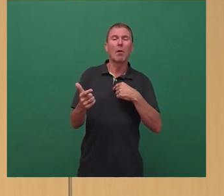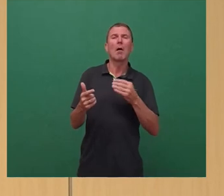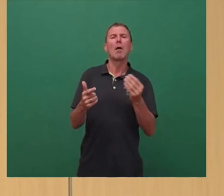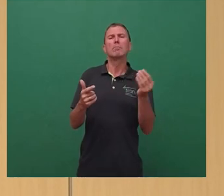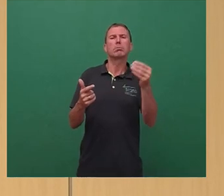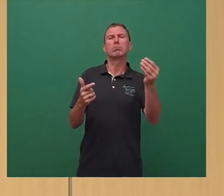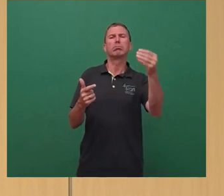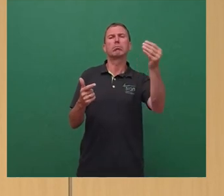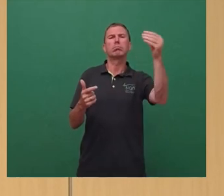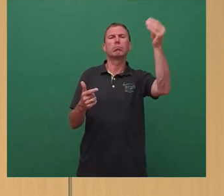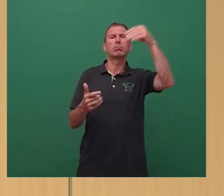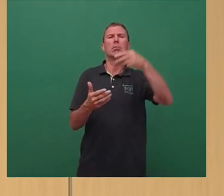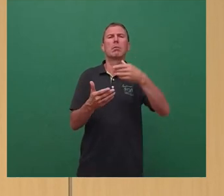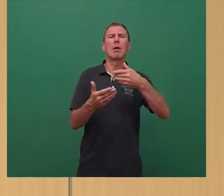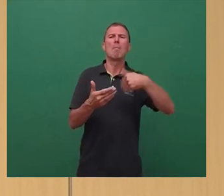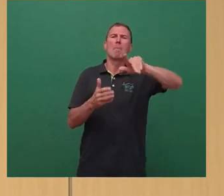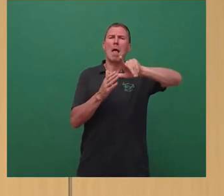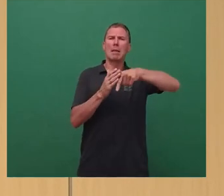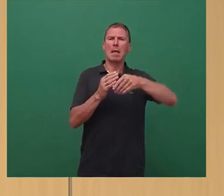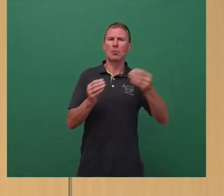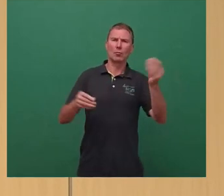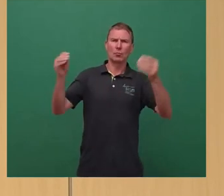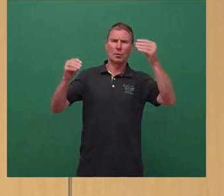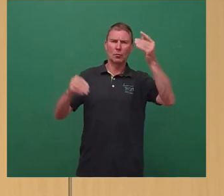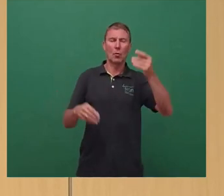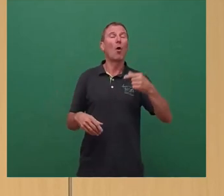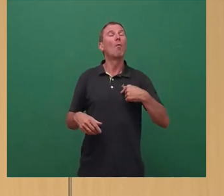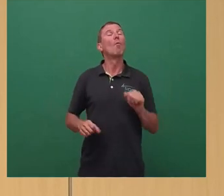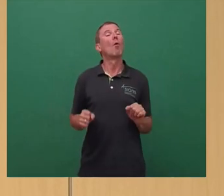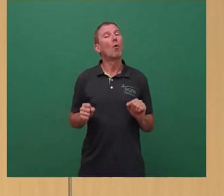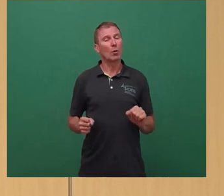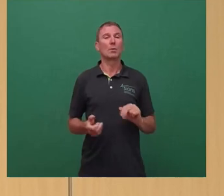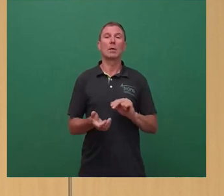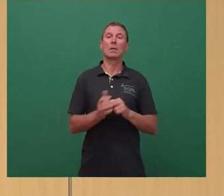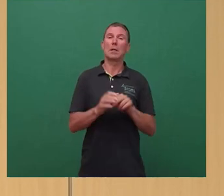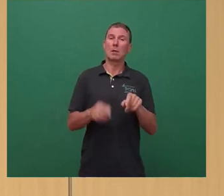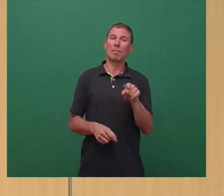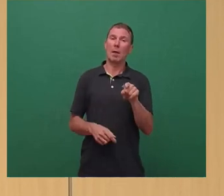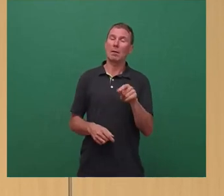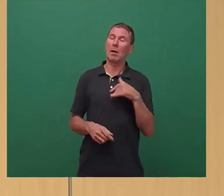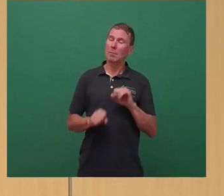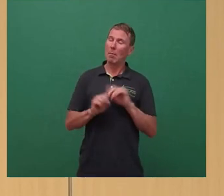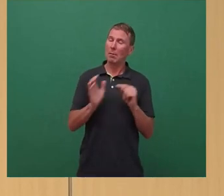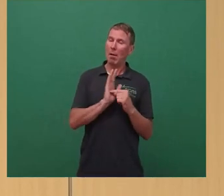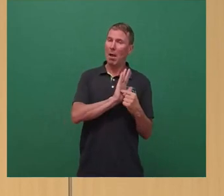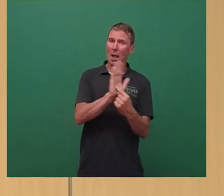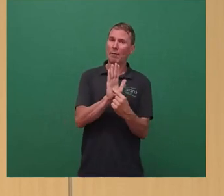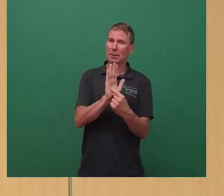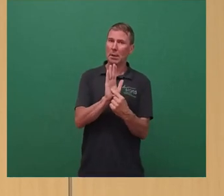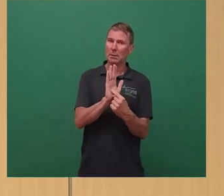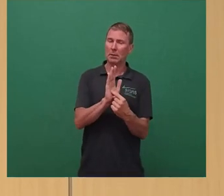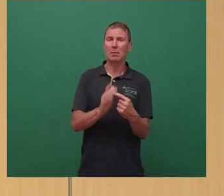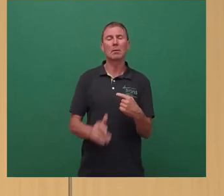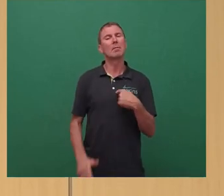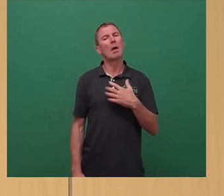Reihe von weiteren Leistungen. Und wir können, und das haben die technischen Werke ganz deutlich aufgezeigt, Wir haben